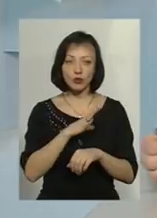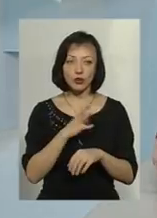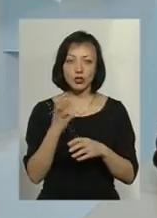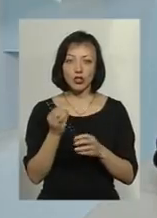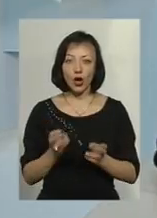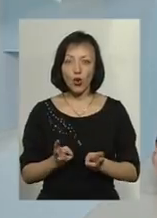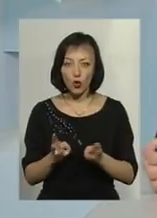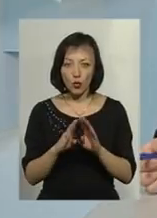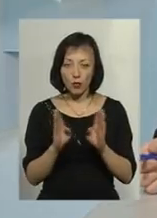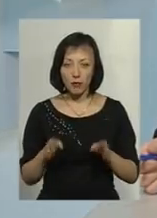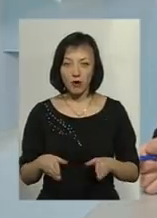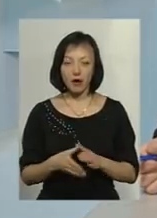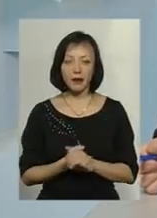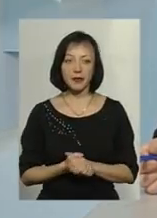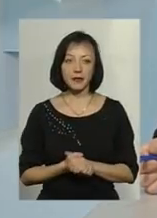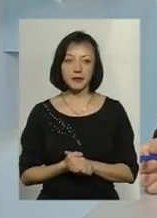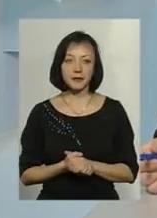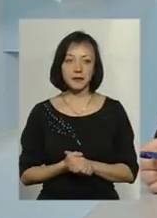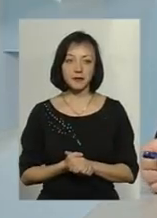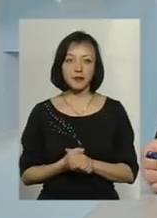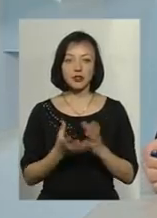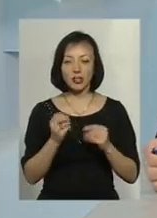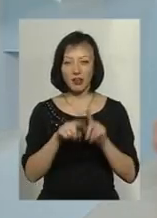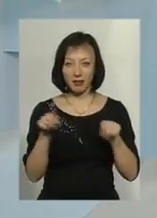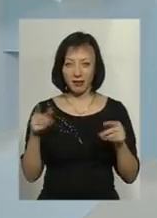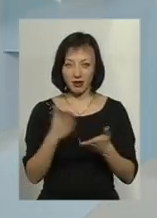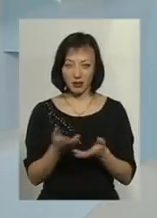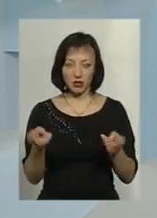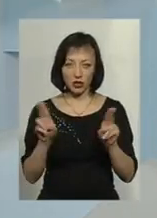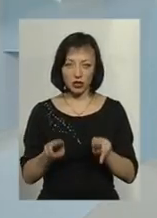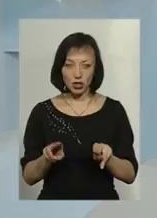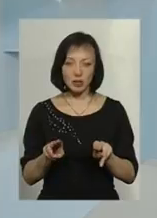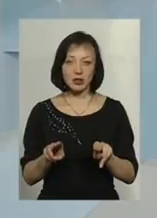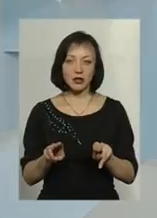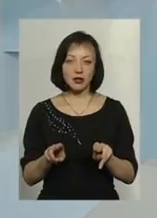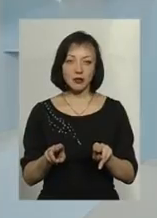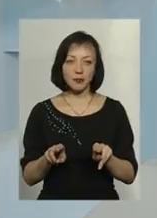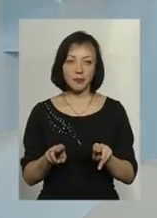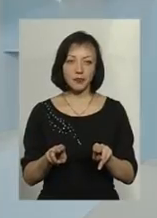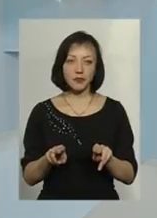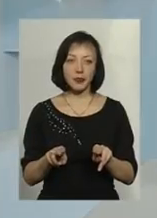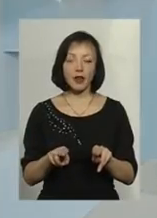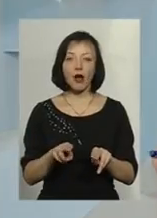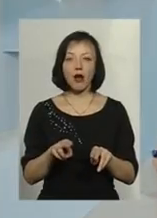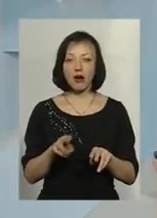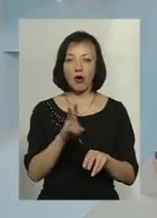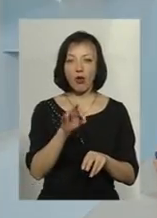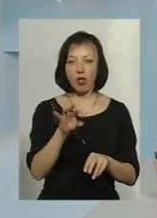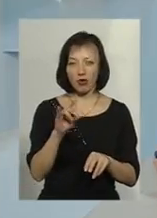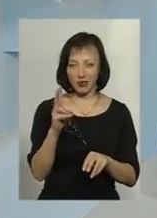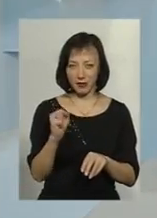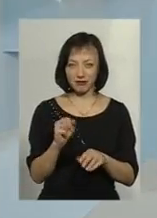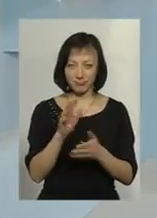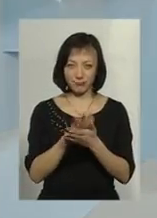і групка, де не дешево одинокі там лишилися, стоїть проточний водонагрівач, або, як ми говоримо,